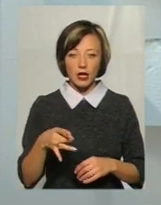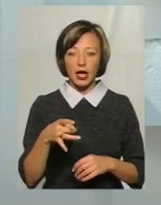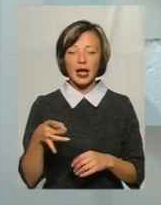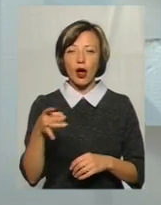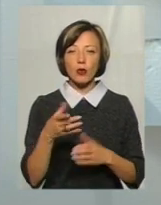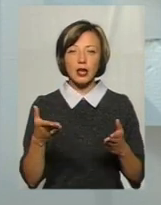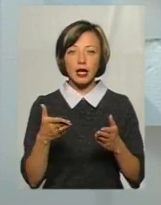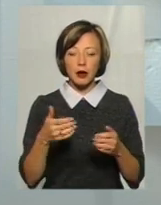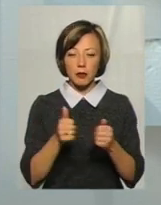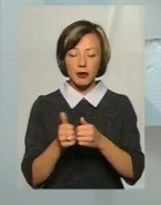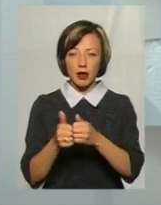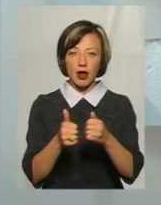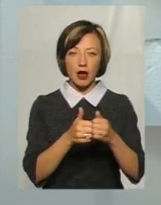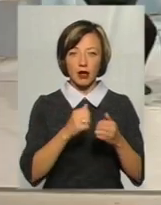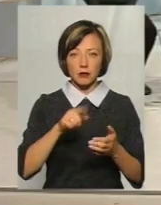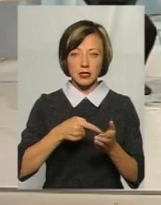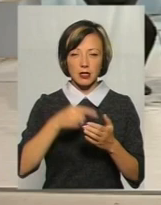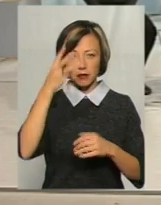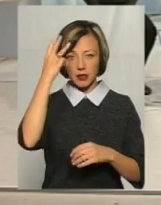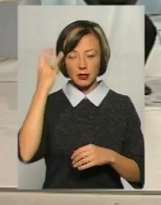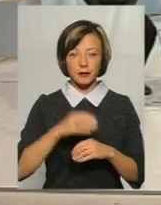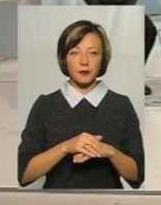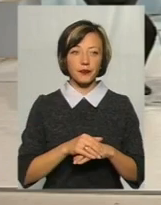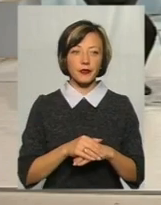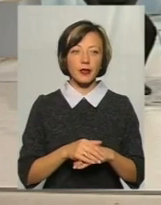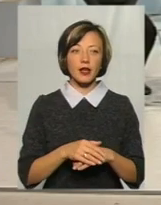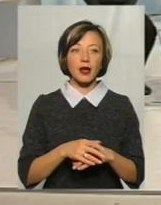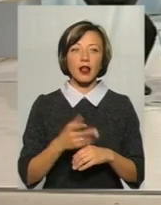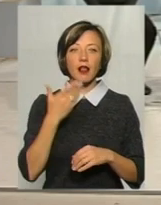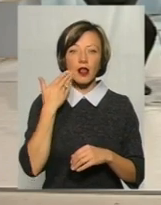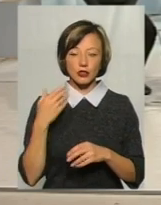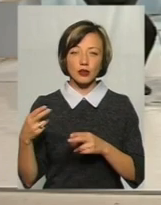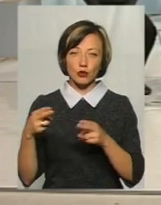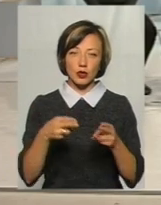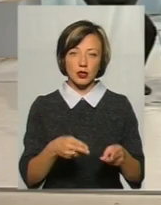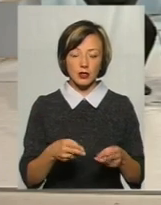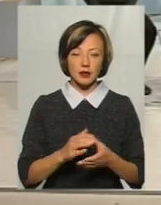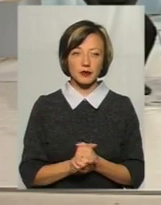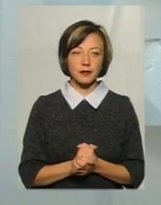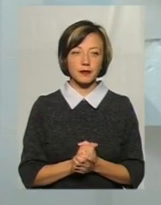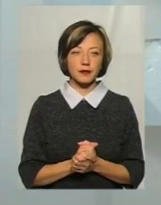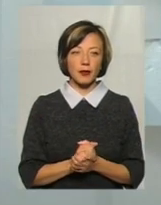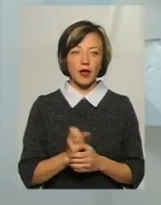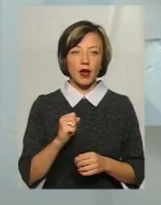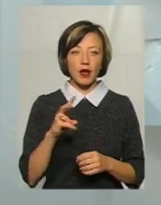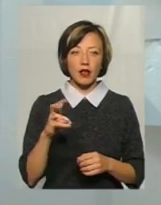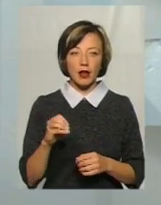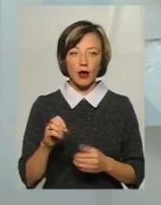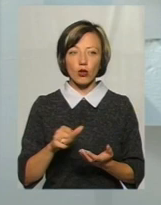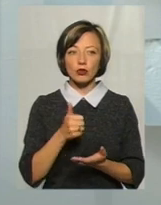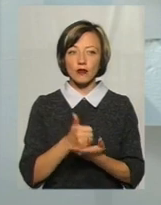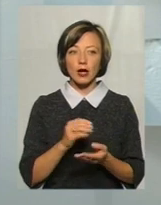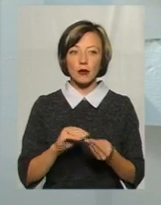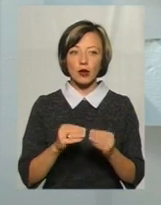райони, які прилягають до нашого Хмельницького району. Ну і звідки найпростіше дістатись? Звичайно, звідки найпростіше дістатись. Але основна